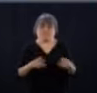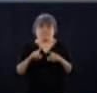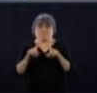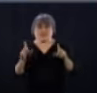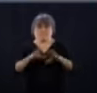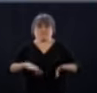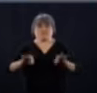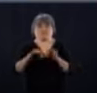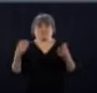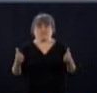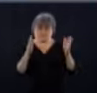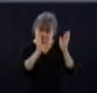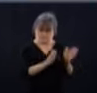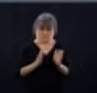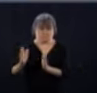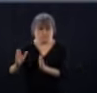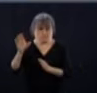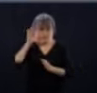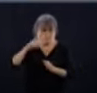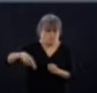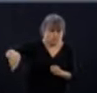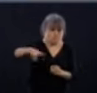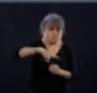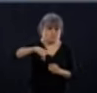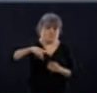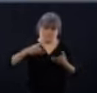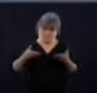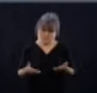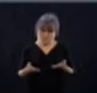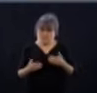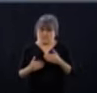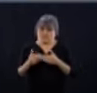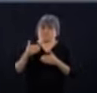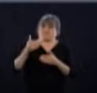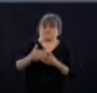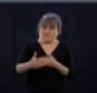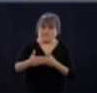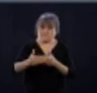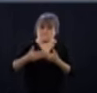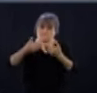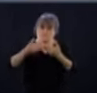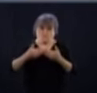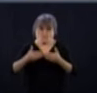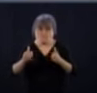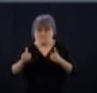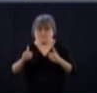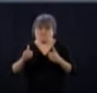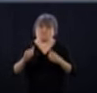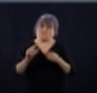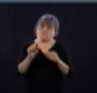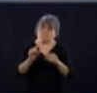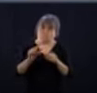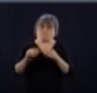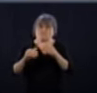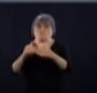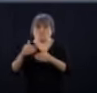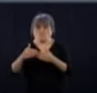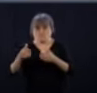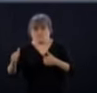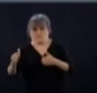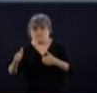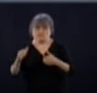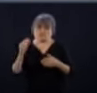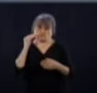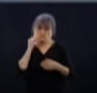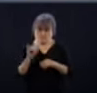voir dans cette étape de déconfinement très graduelle un synonyme de relâchement. Donc,'est important que malgré tout ce qu'on